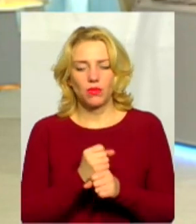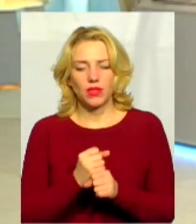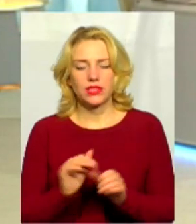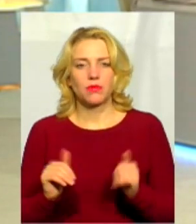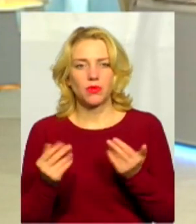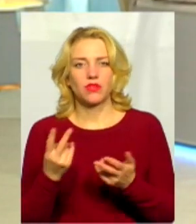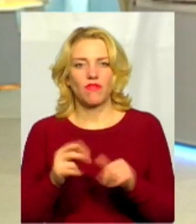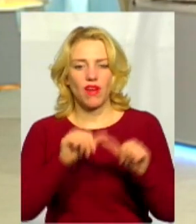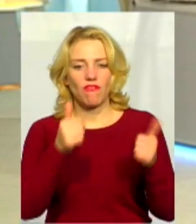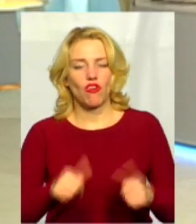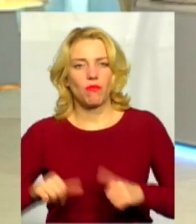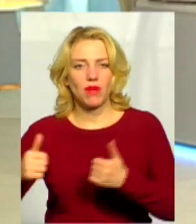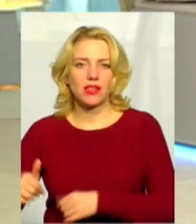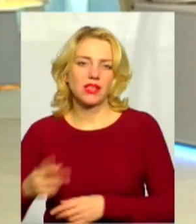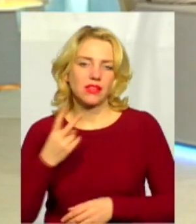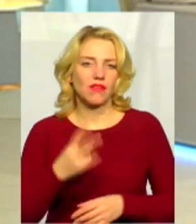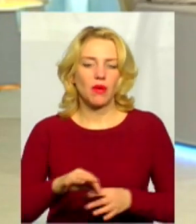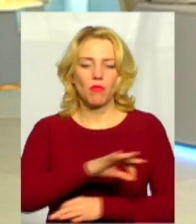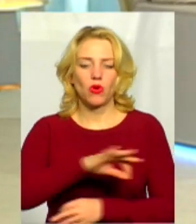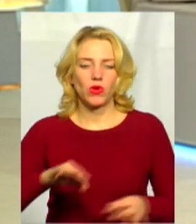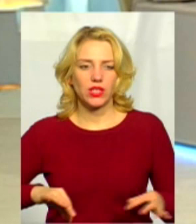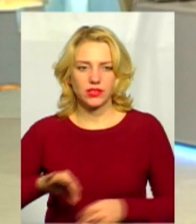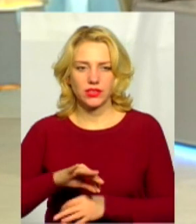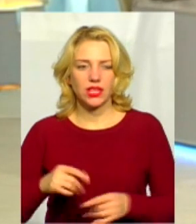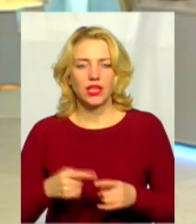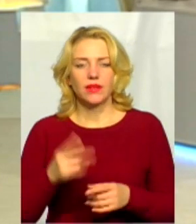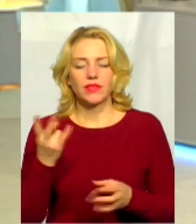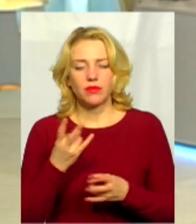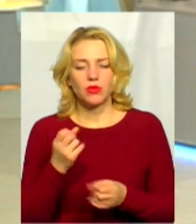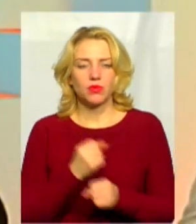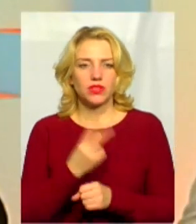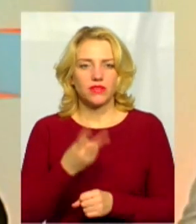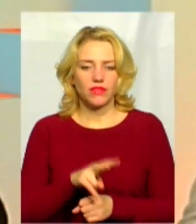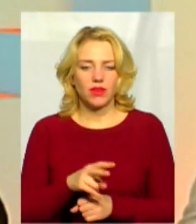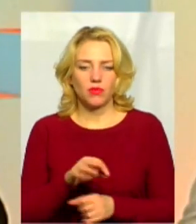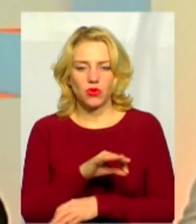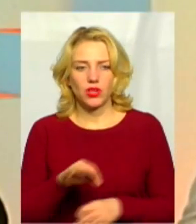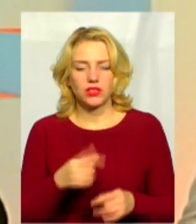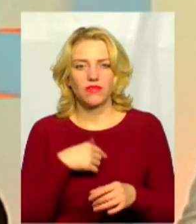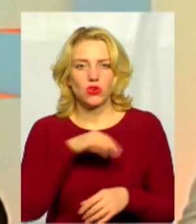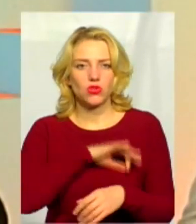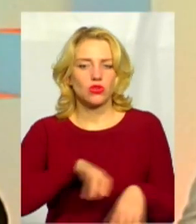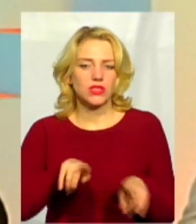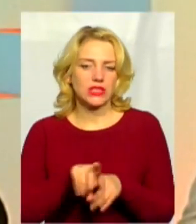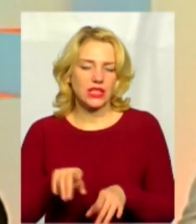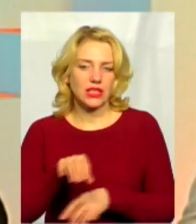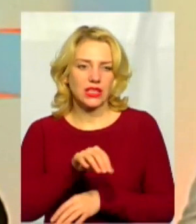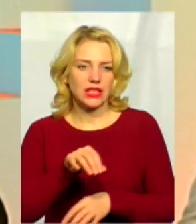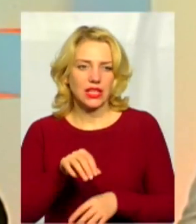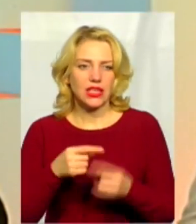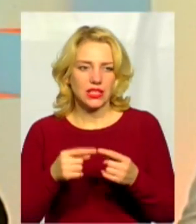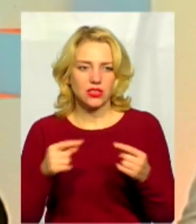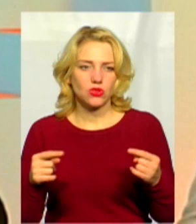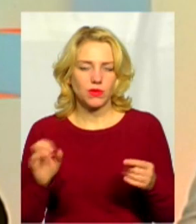ми пропонували проєкти, і нас лімітували, треба один-два проєкти. І ми використали такі інструменти, як револьверний фонд і